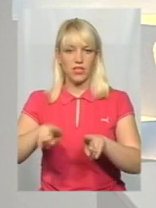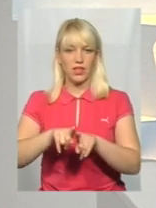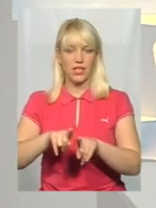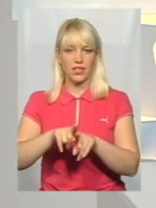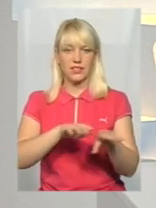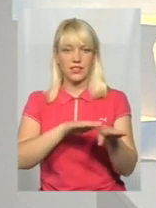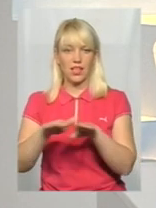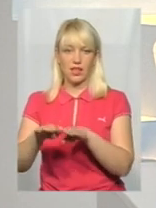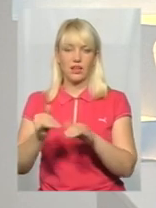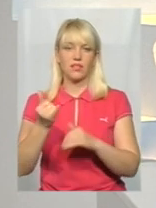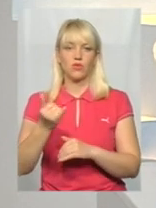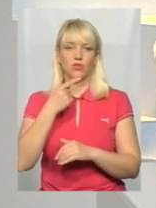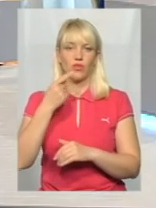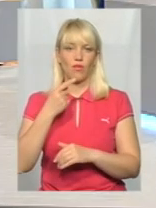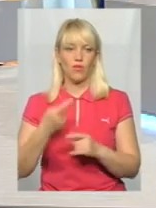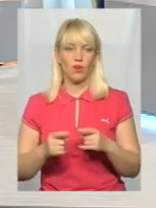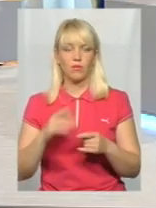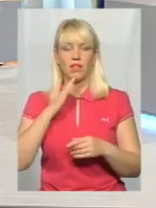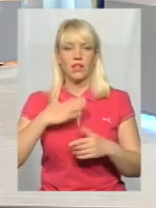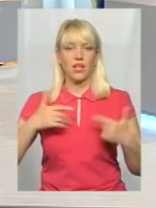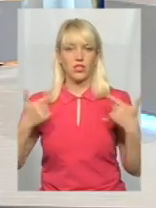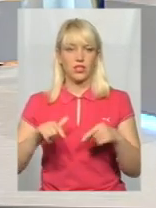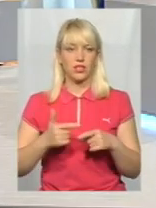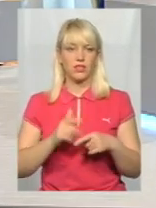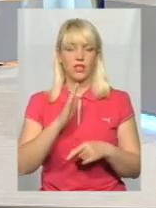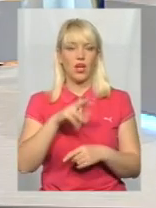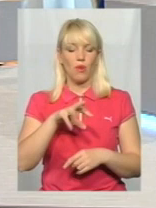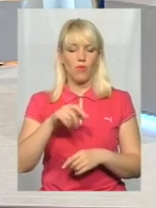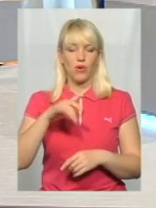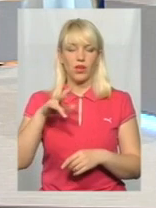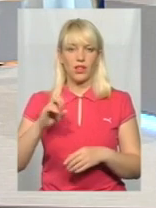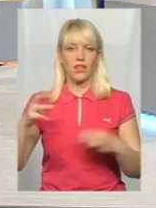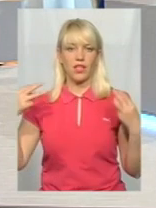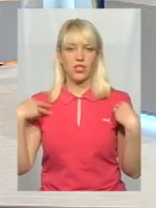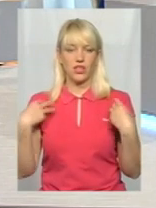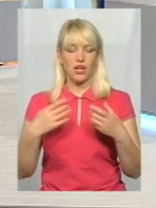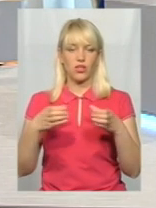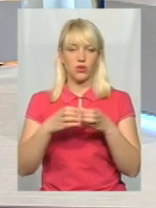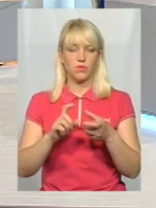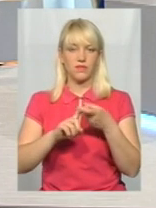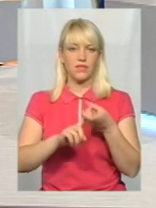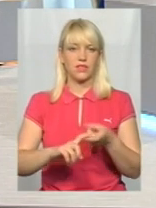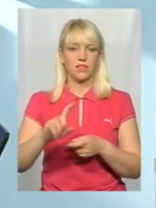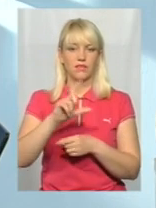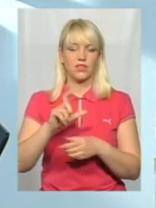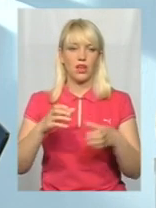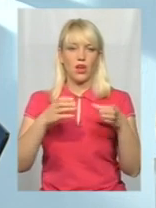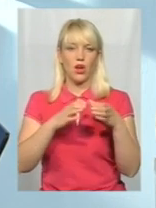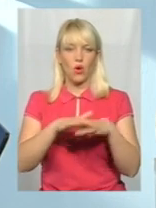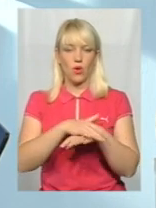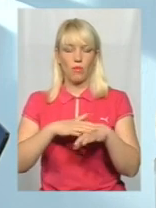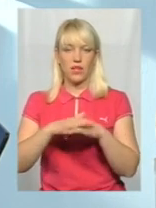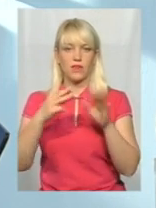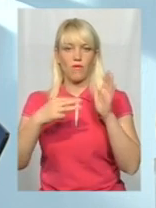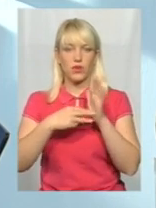говоримо сьогодні у цій студії. Гість нашої студії Віталій Могила, начальник групи зв'язків з громадськістю 8-го окремого полку спеціального